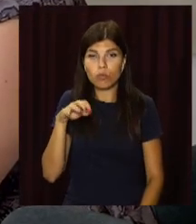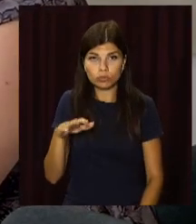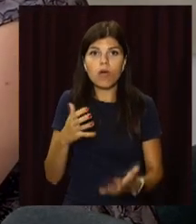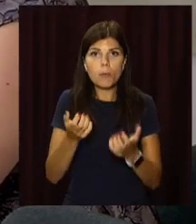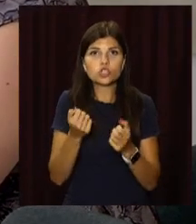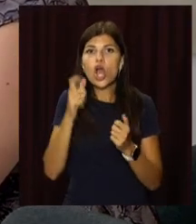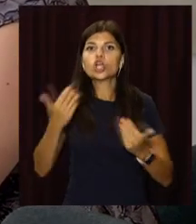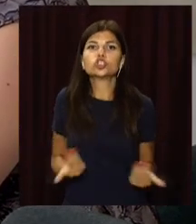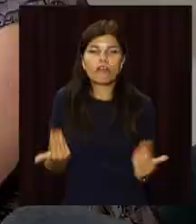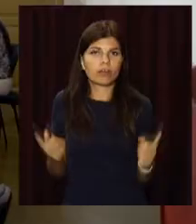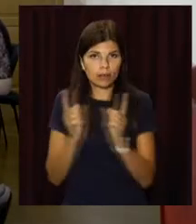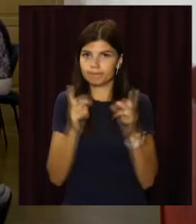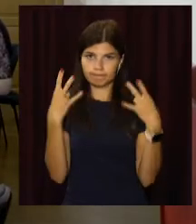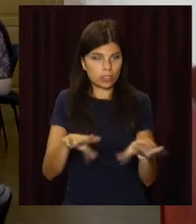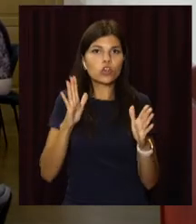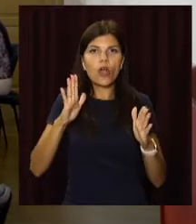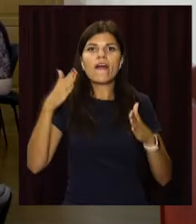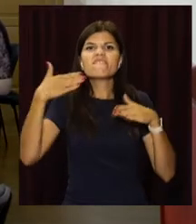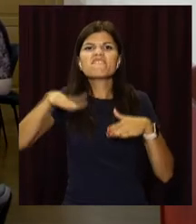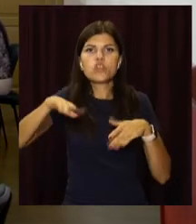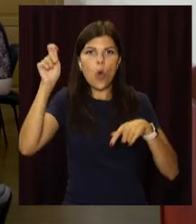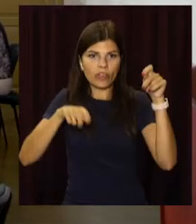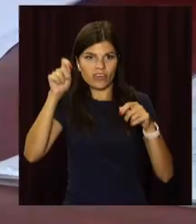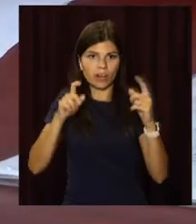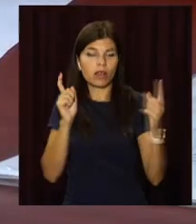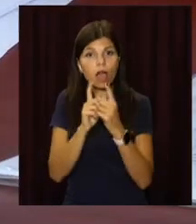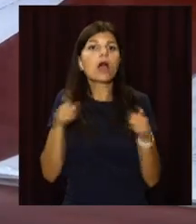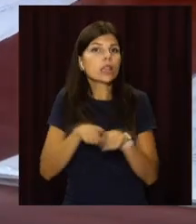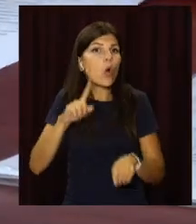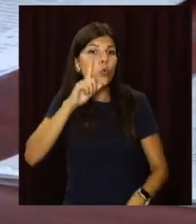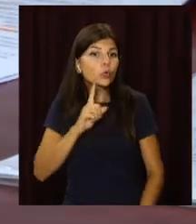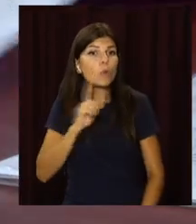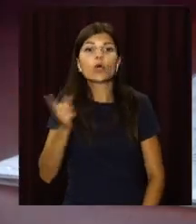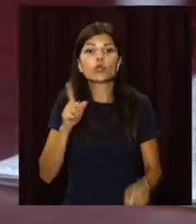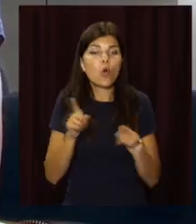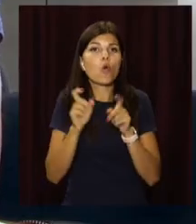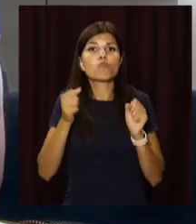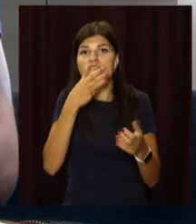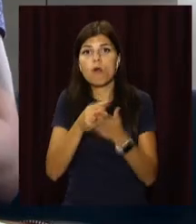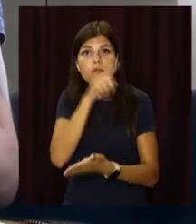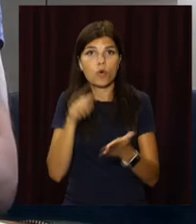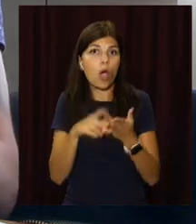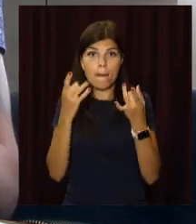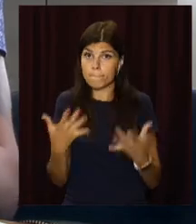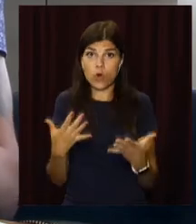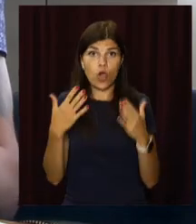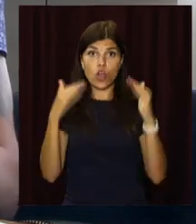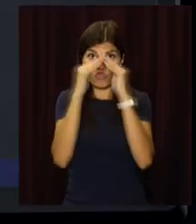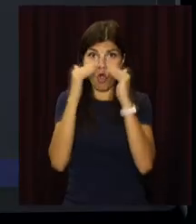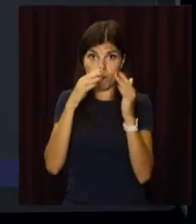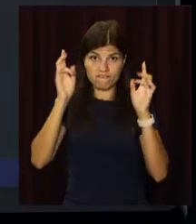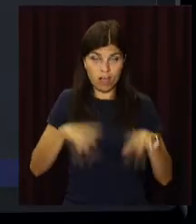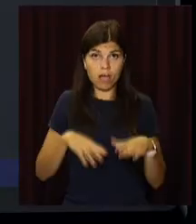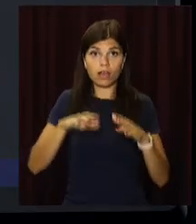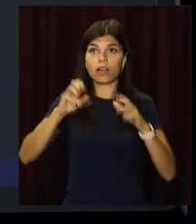кажуть, такий формат – зручніше. По-перше, можна озвучити свої проблеми просто з власного будинку, а по-друге – обезпечити себе та оточуючих.